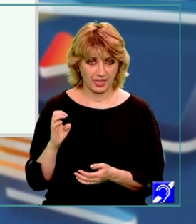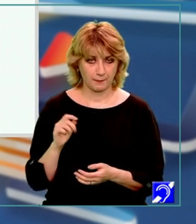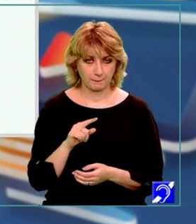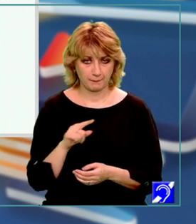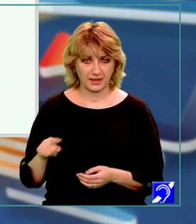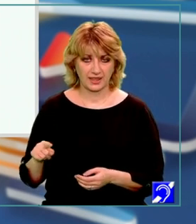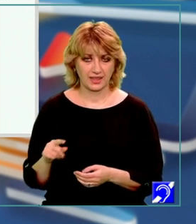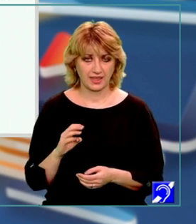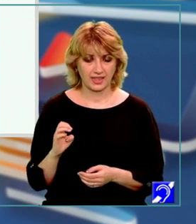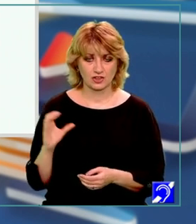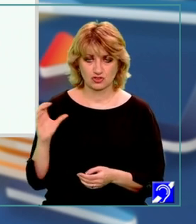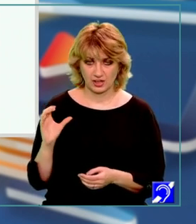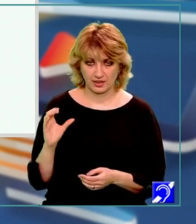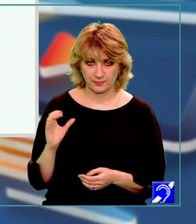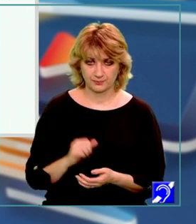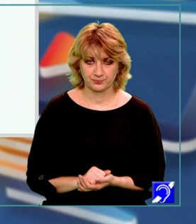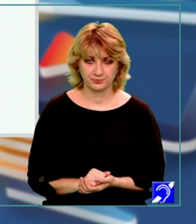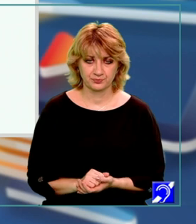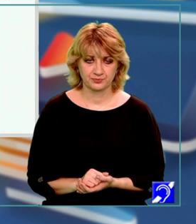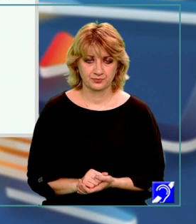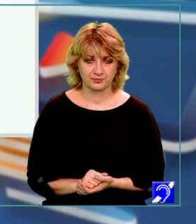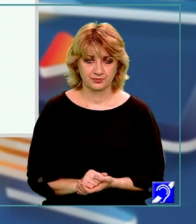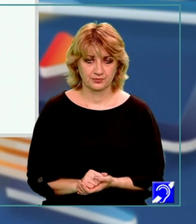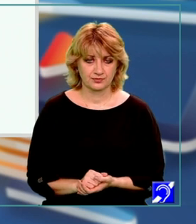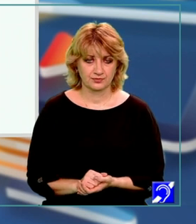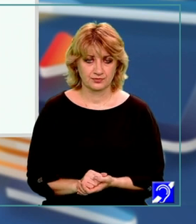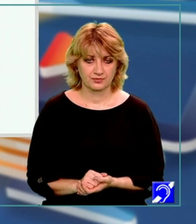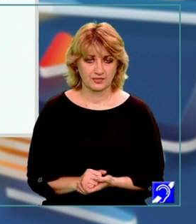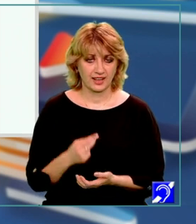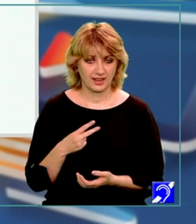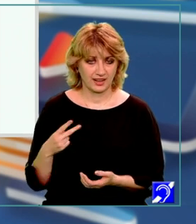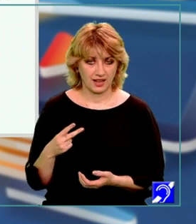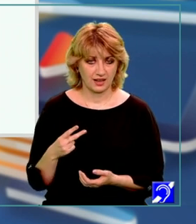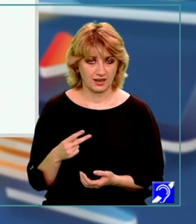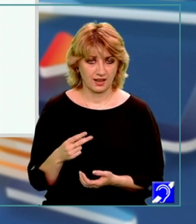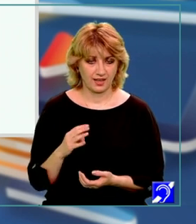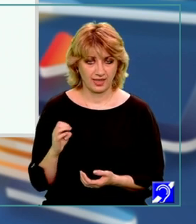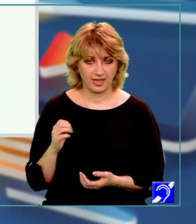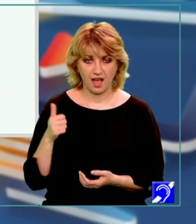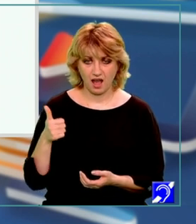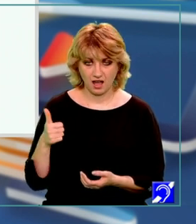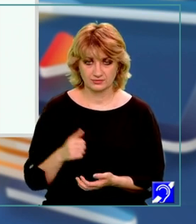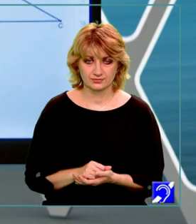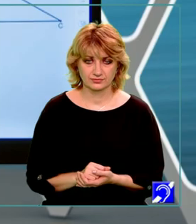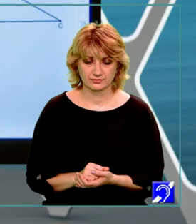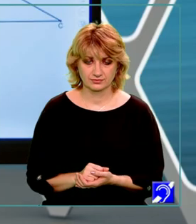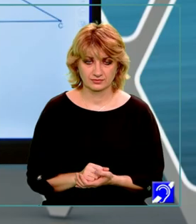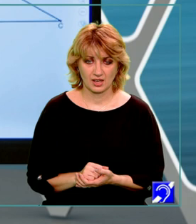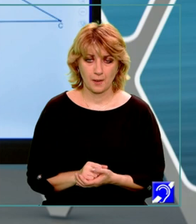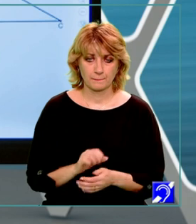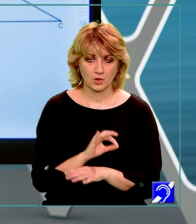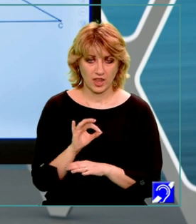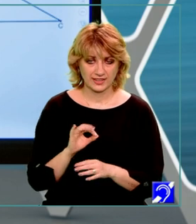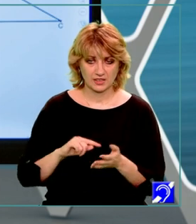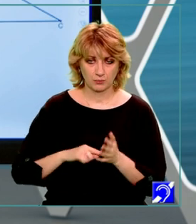este EA întrucât proiecția